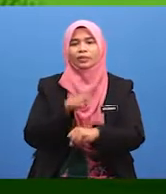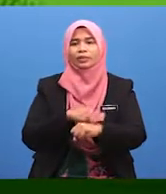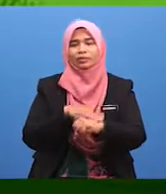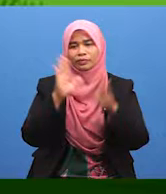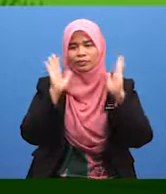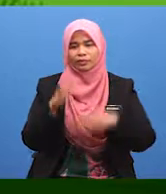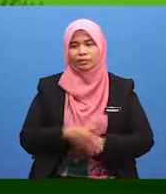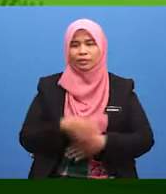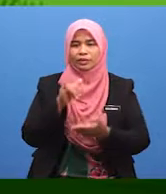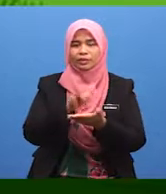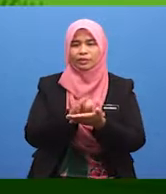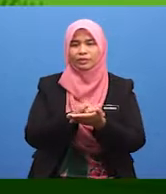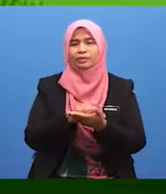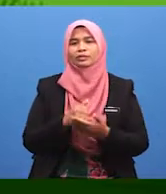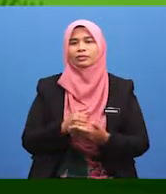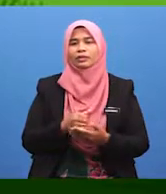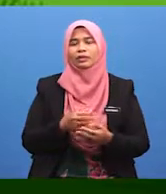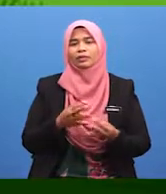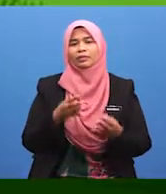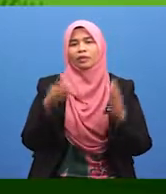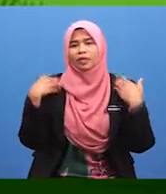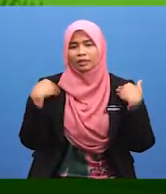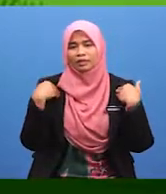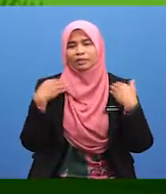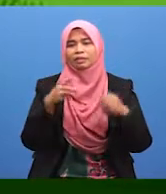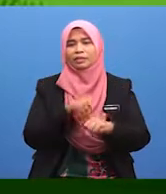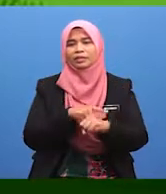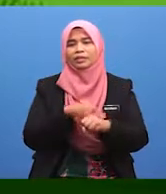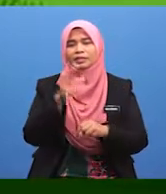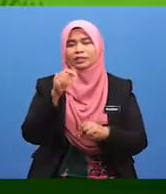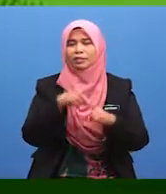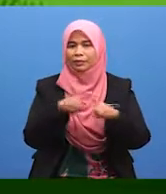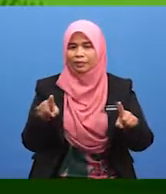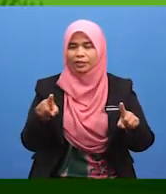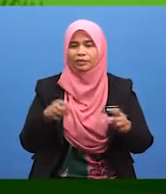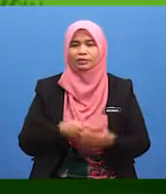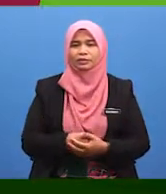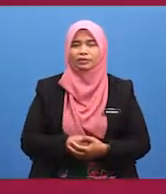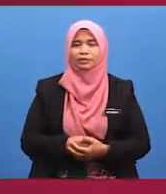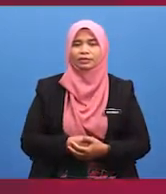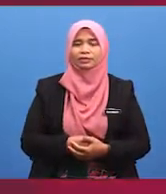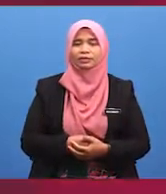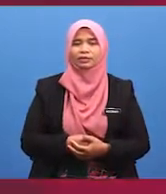waktu solat itu mempunyai masa yang berbeza.